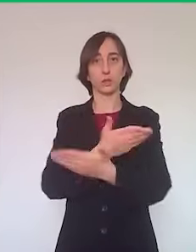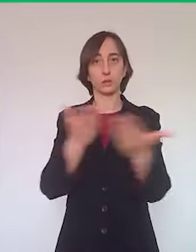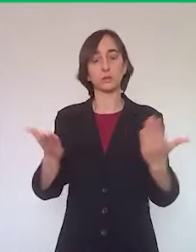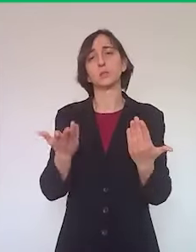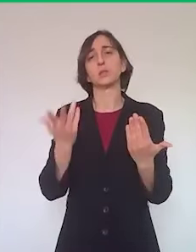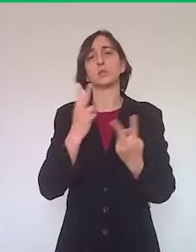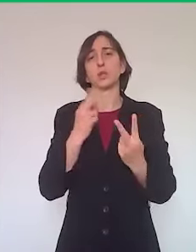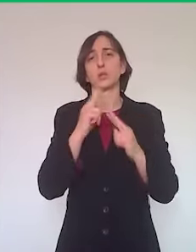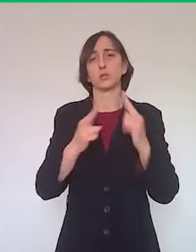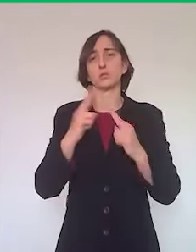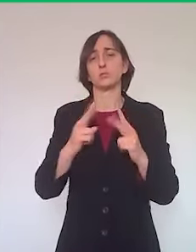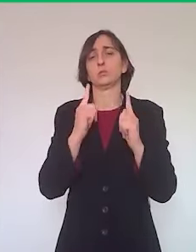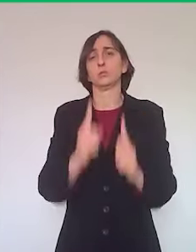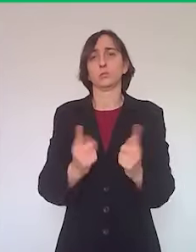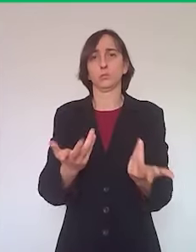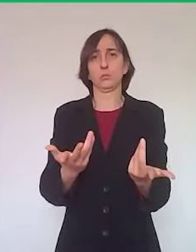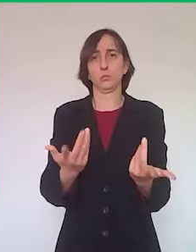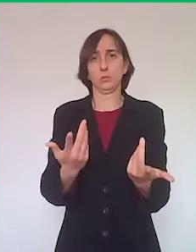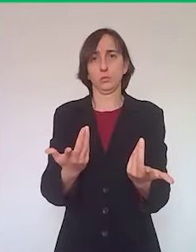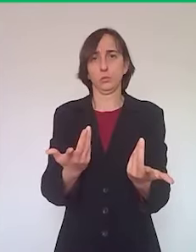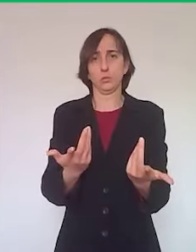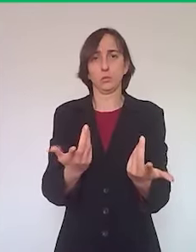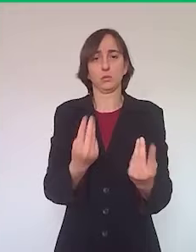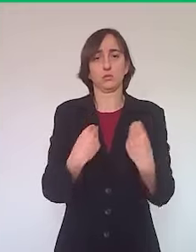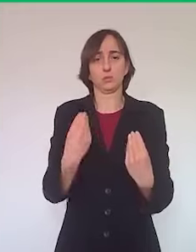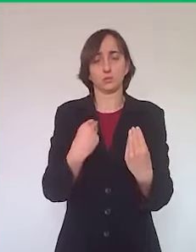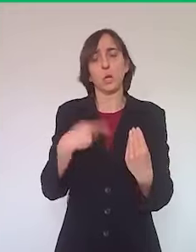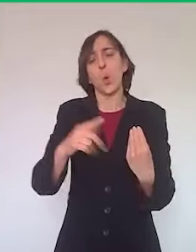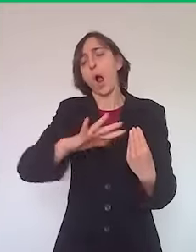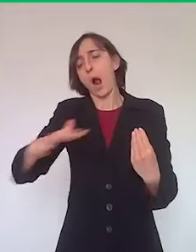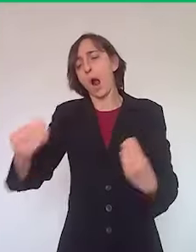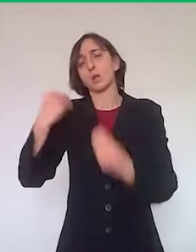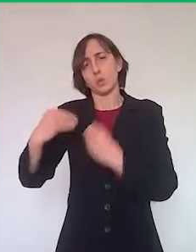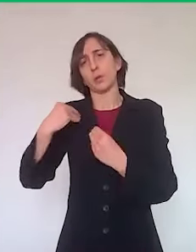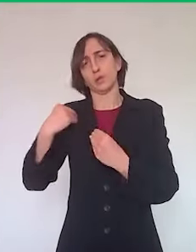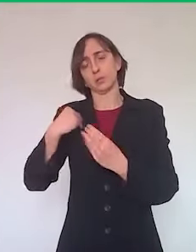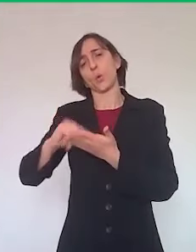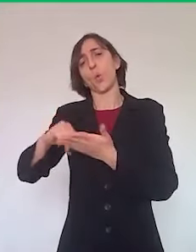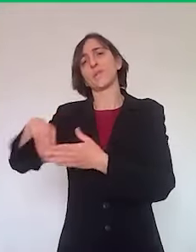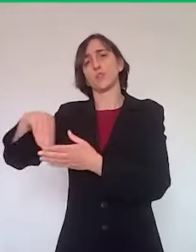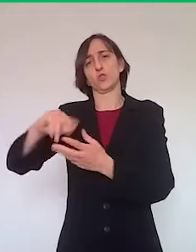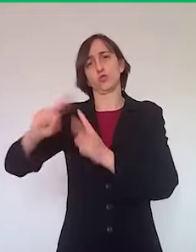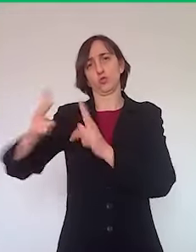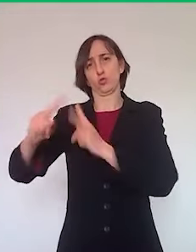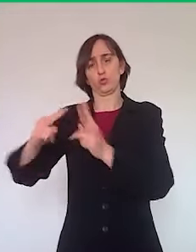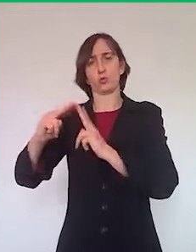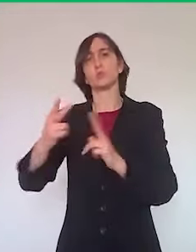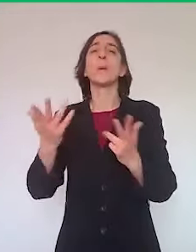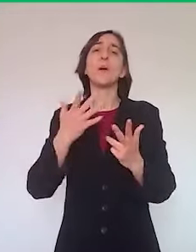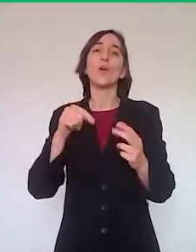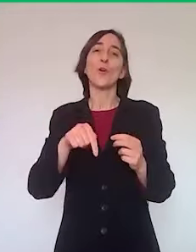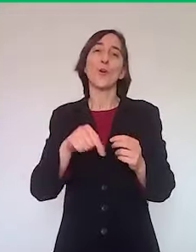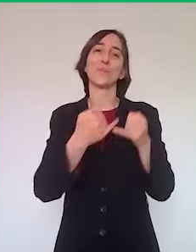rispondiamo attraverso gli uffici, però questa è un'occasione importante per un filo diretto come appunto si chiama questa trasmissione.